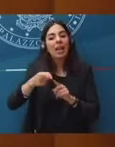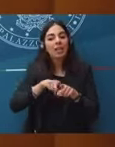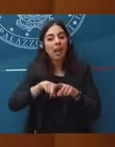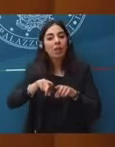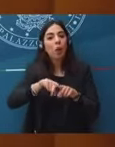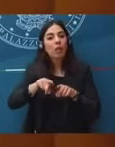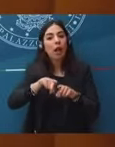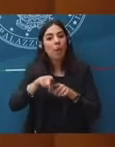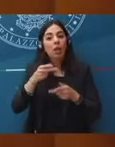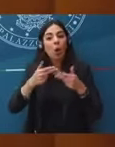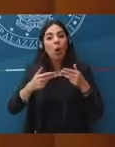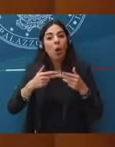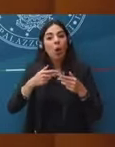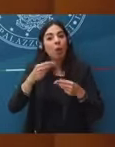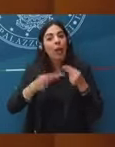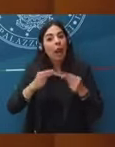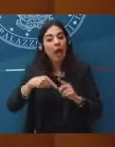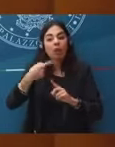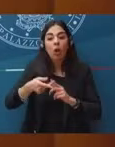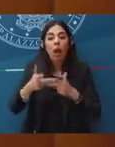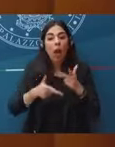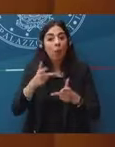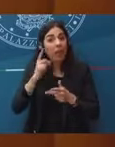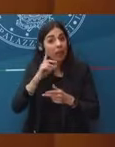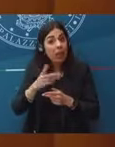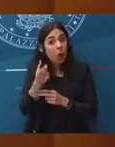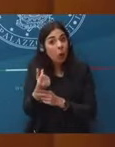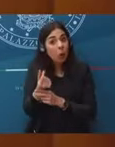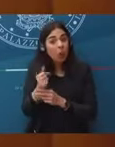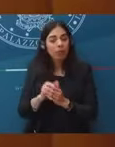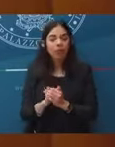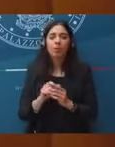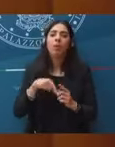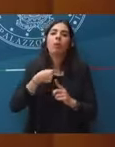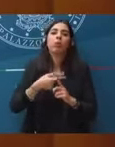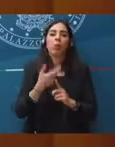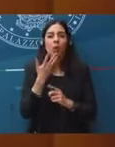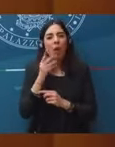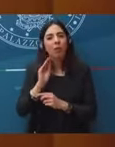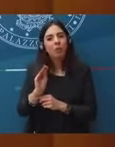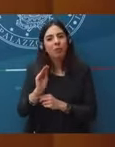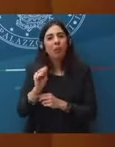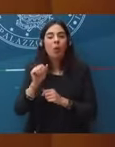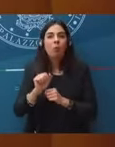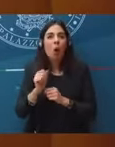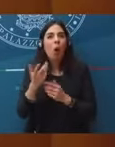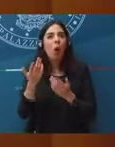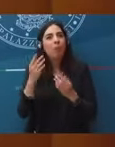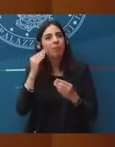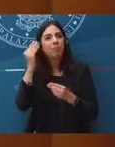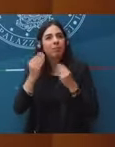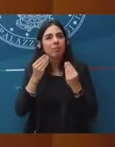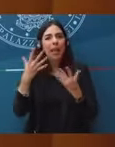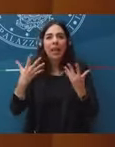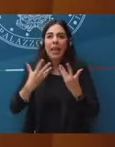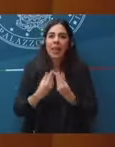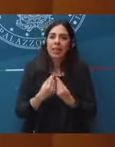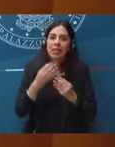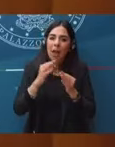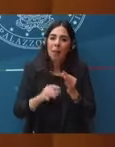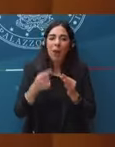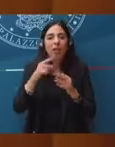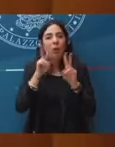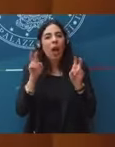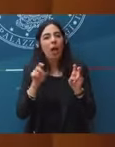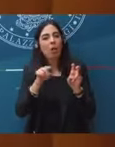intervento. E poi, se permette, volevo portarla su un tema che in questi giorni è al centro dell'attenzione di tutti, che è quello dei vaccini.